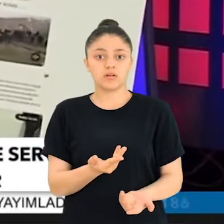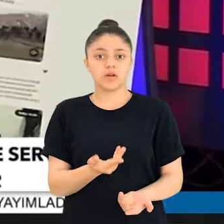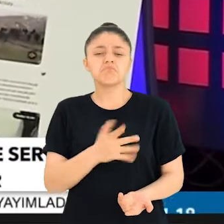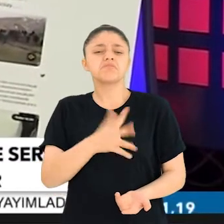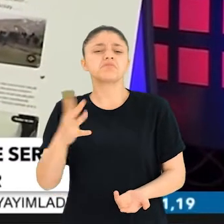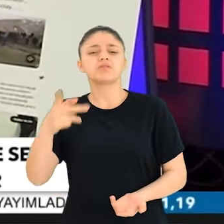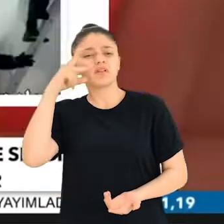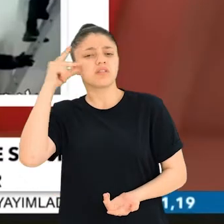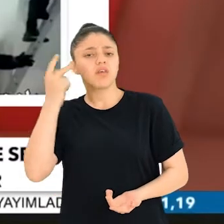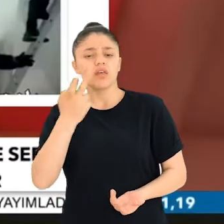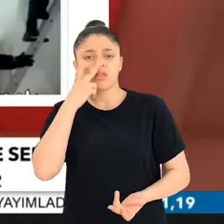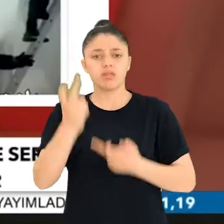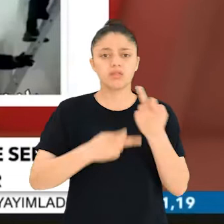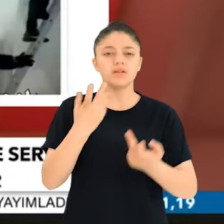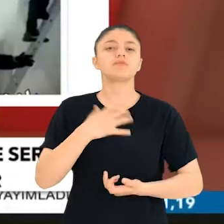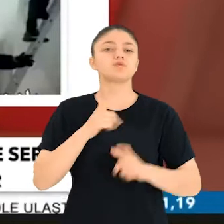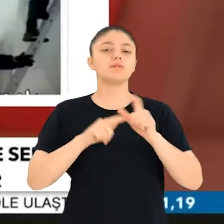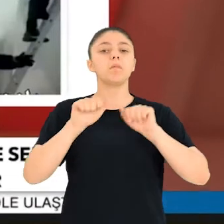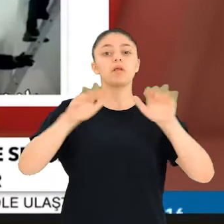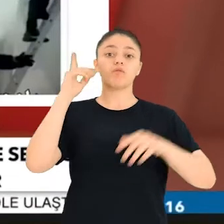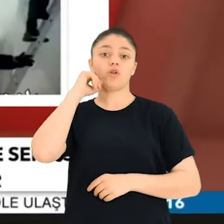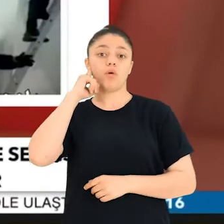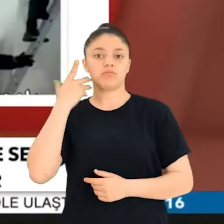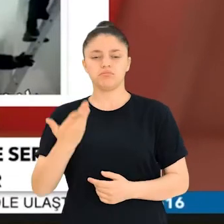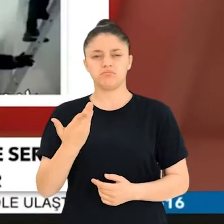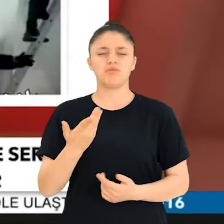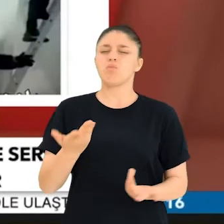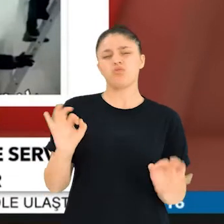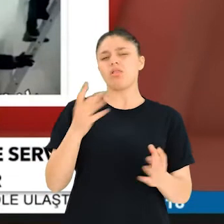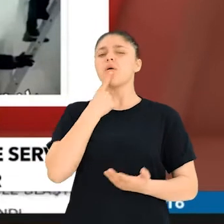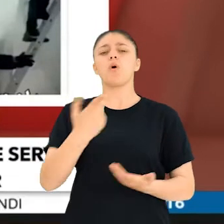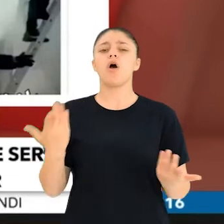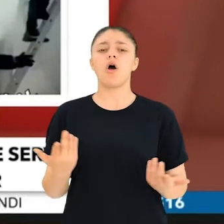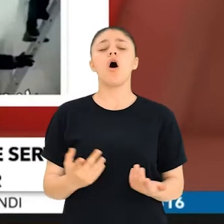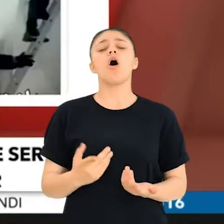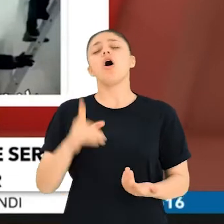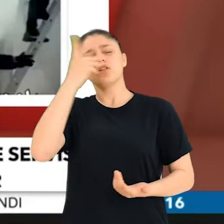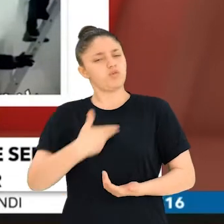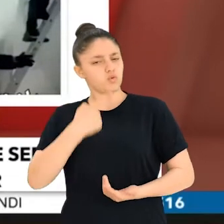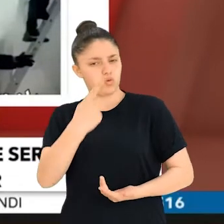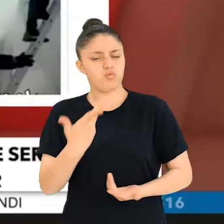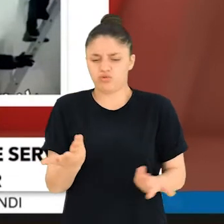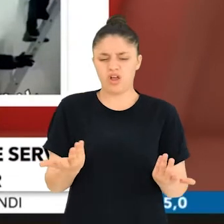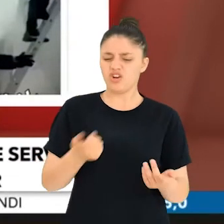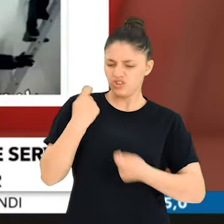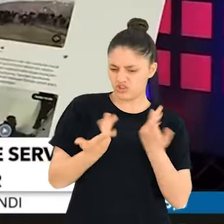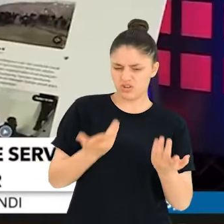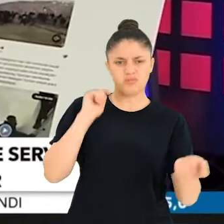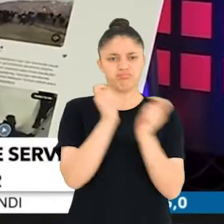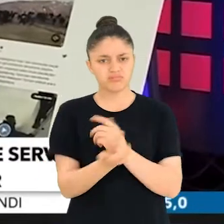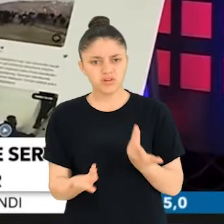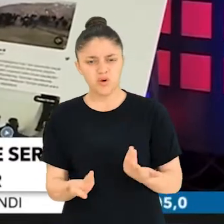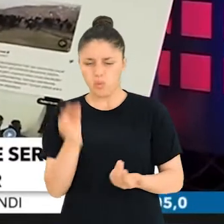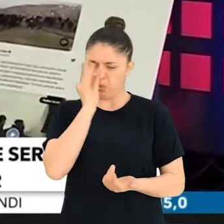Bu da başka bir esvelesi hafif. Sosyal medya fenomenlerine soyunmuş aşağılık bir tip. Diyor ki bu nedir ya Allah'ını seven söylesin. Bu nasıl bir iştir? Bu iş nereye